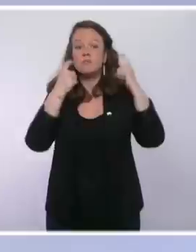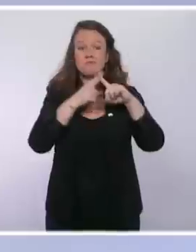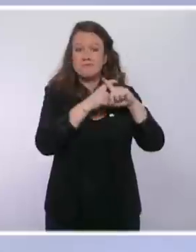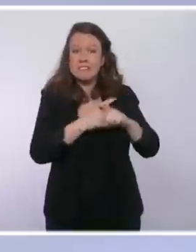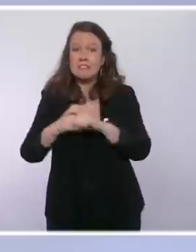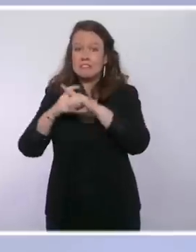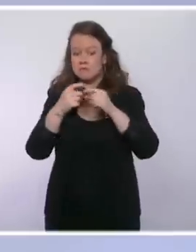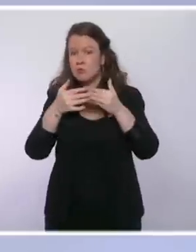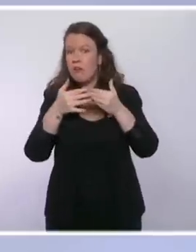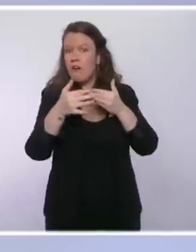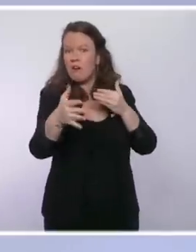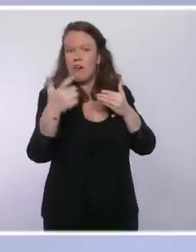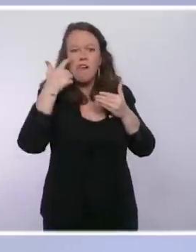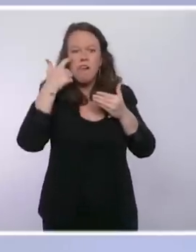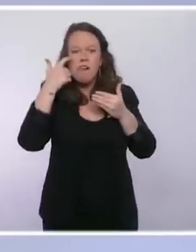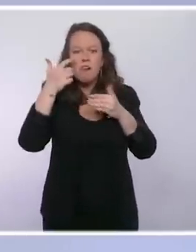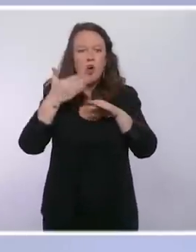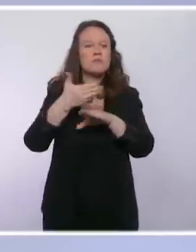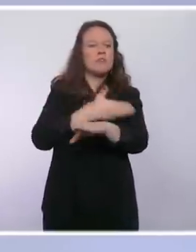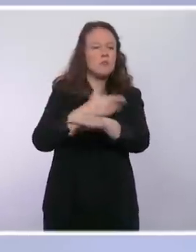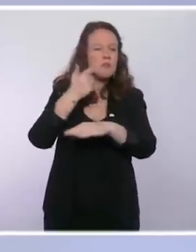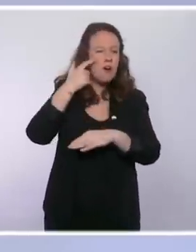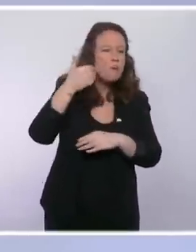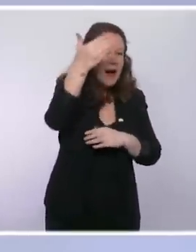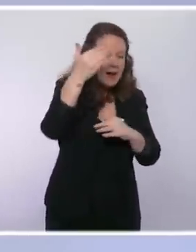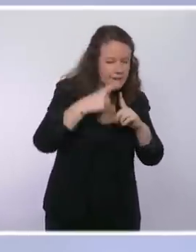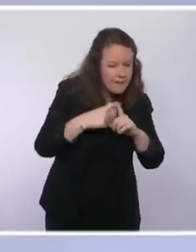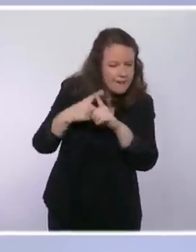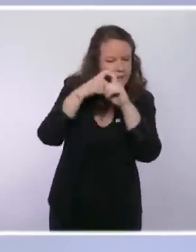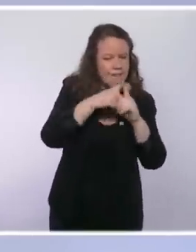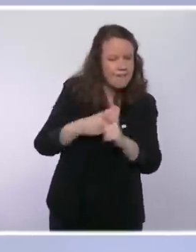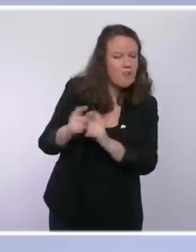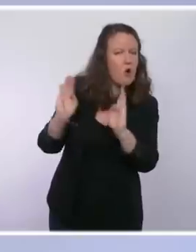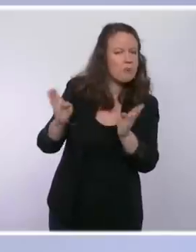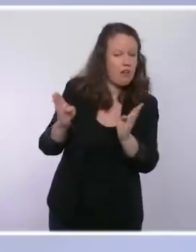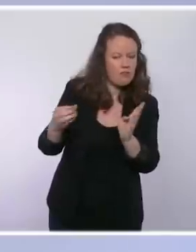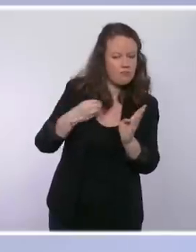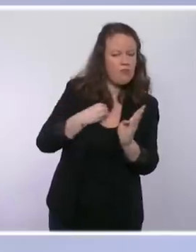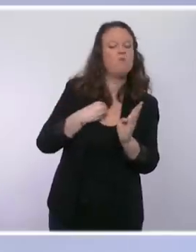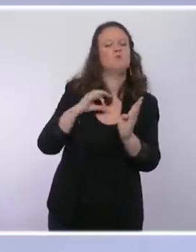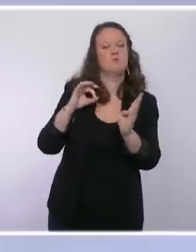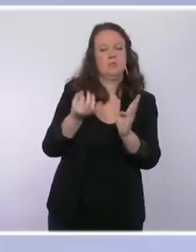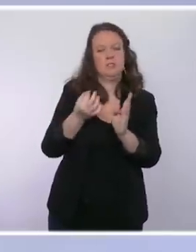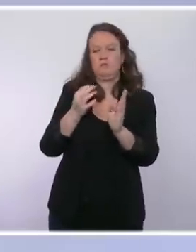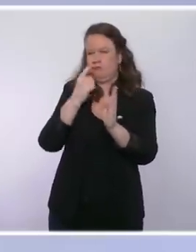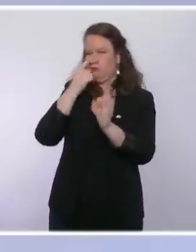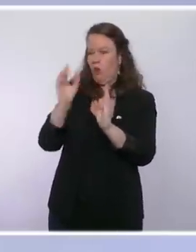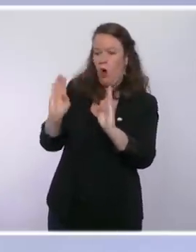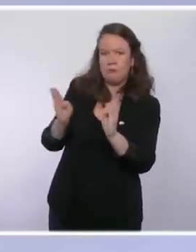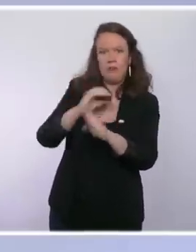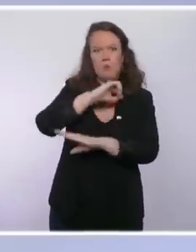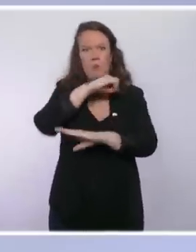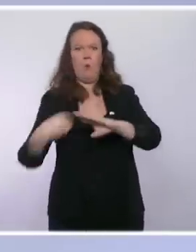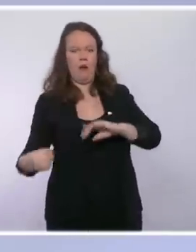hausse importante de la tension hospitalière au cours des prochaines semaines, estiment que nous pouvons éviter la submersion à condition